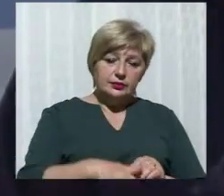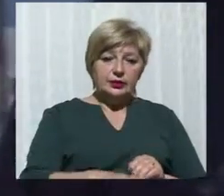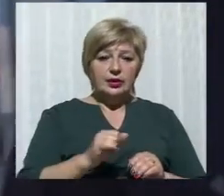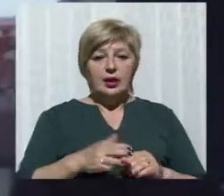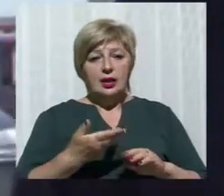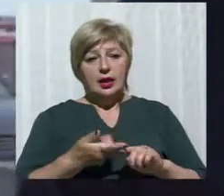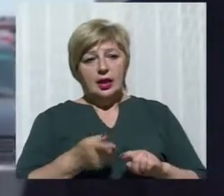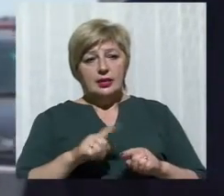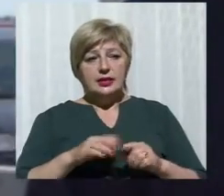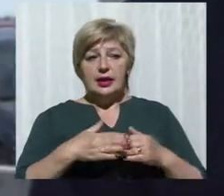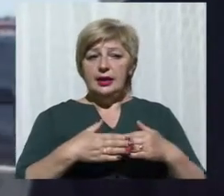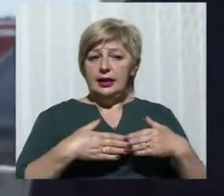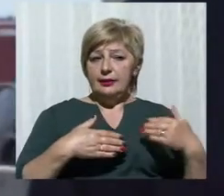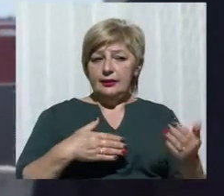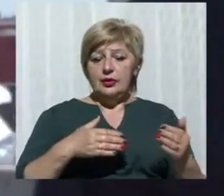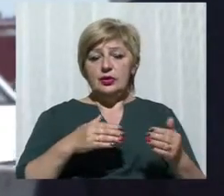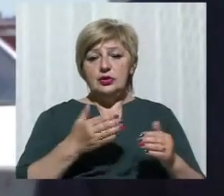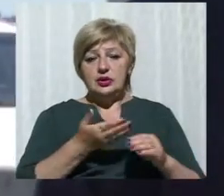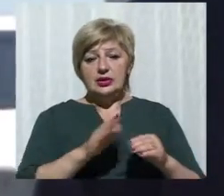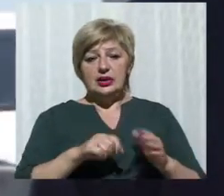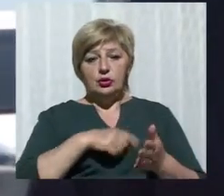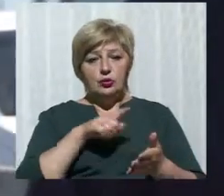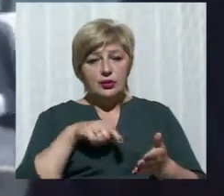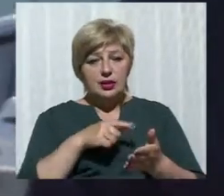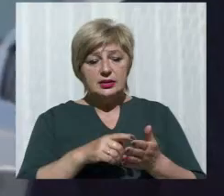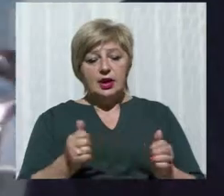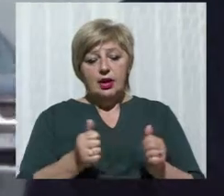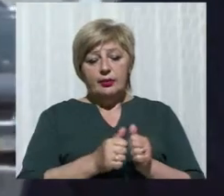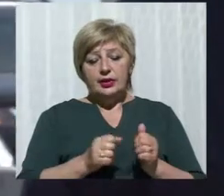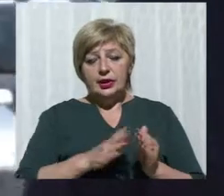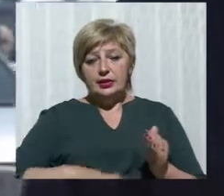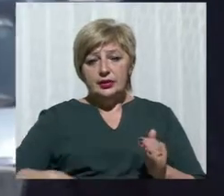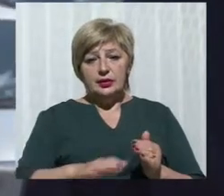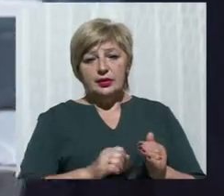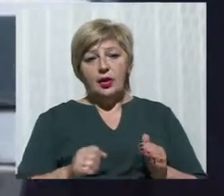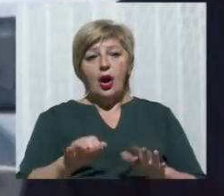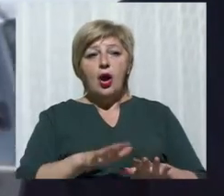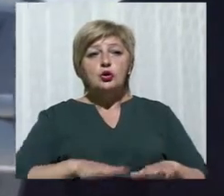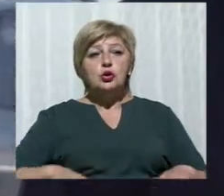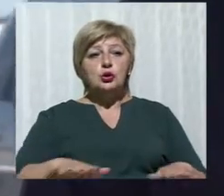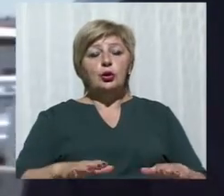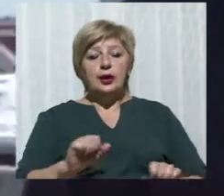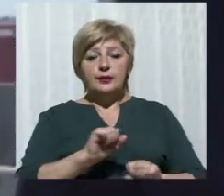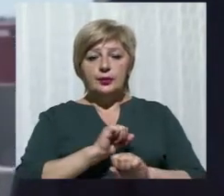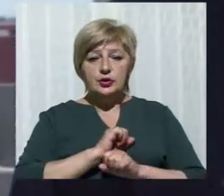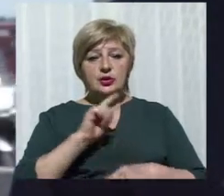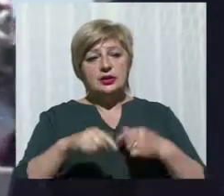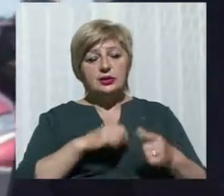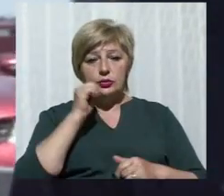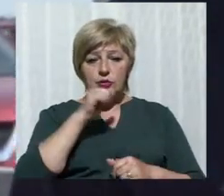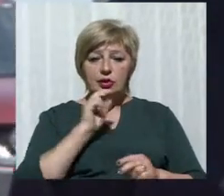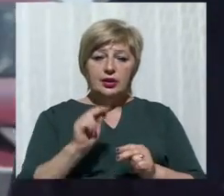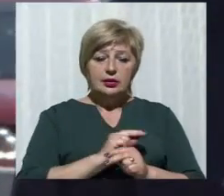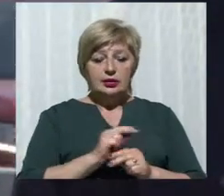лівою частиною міста. Тобто там плануються об'єкти благоустрою. Пролегла територія із зоною відпочинку. І в наступному році ми реконструюємо